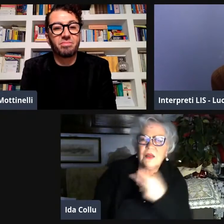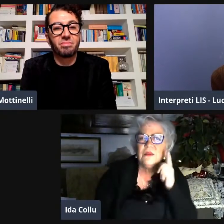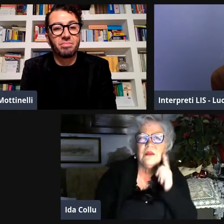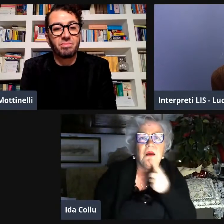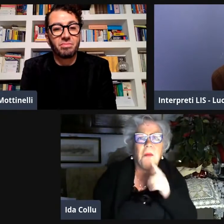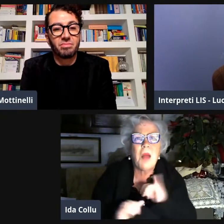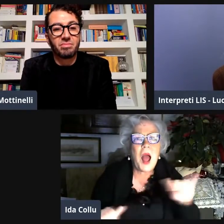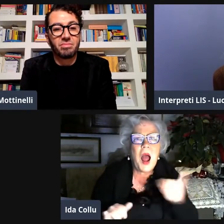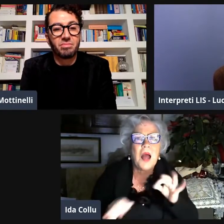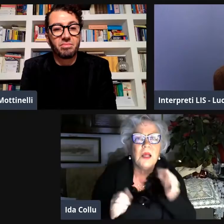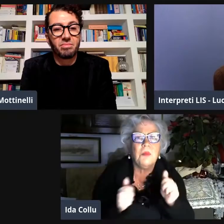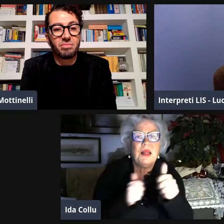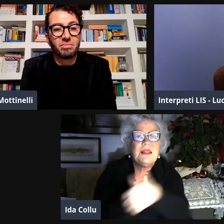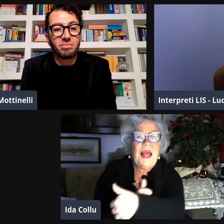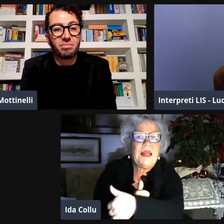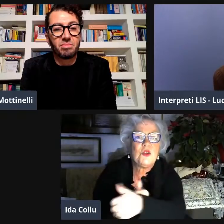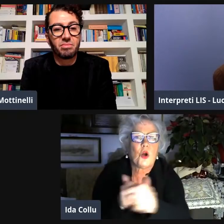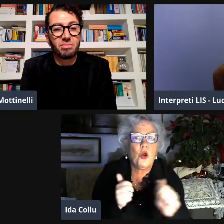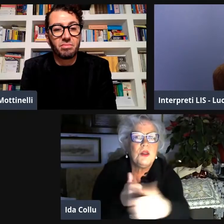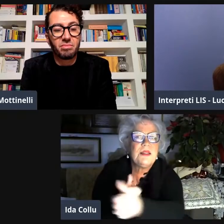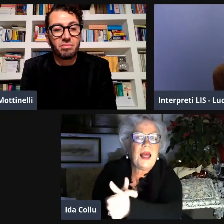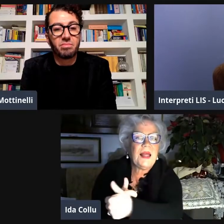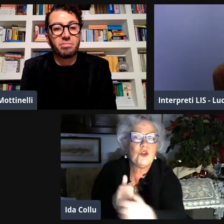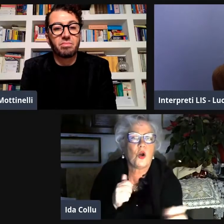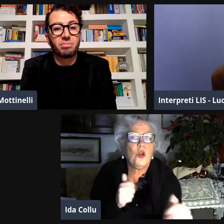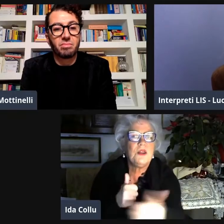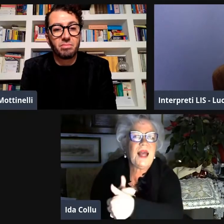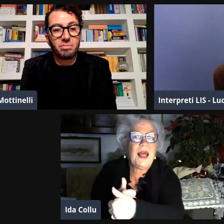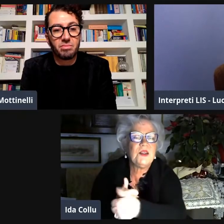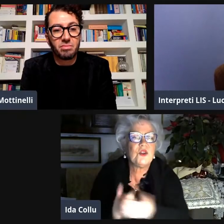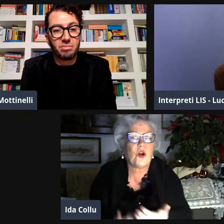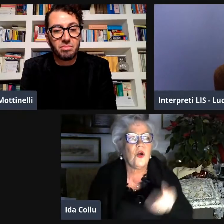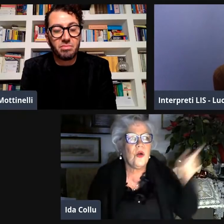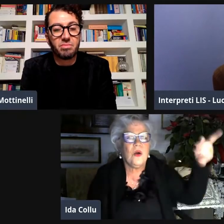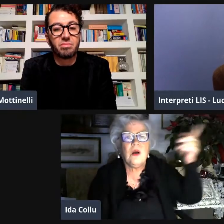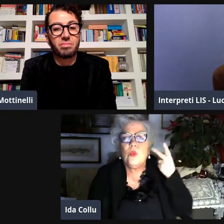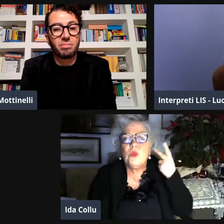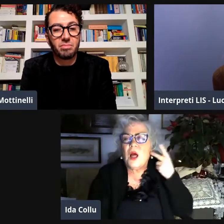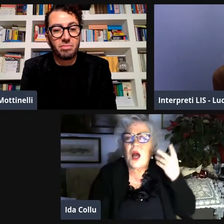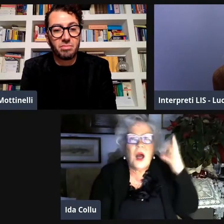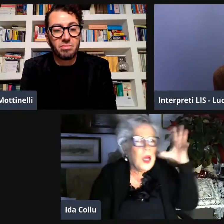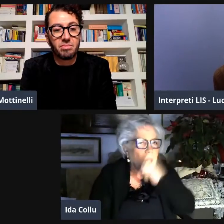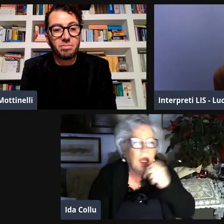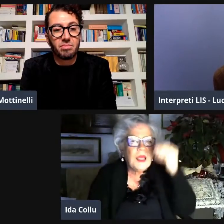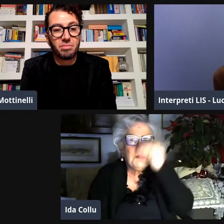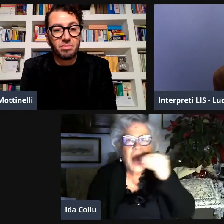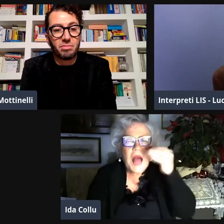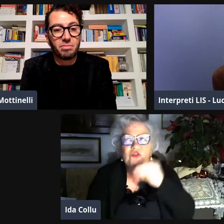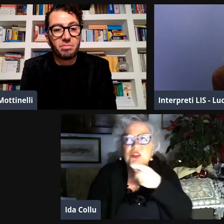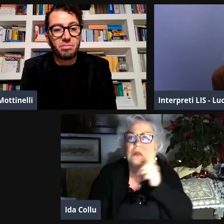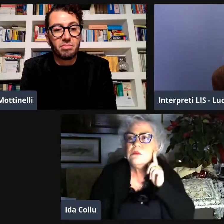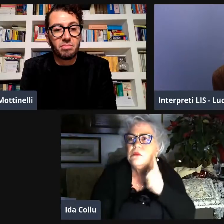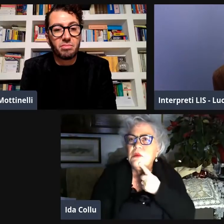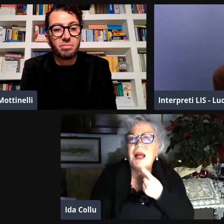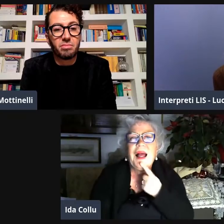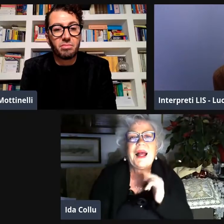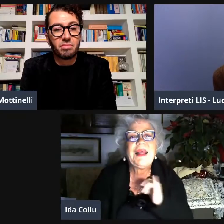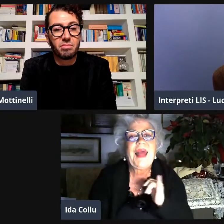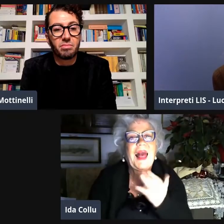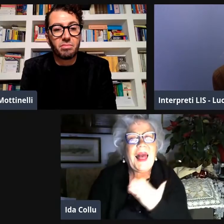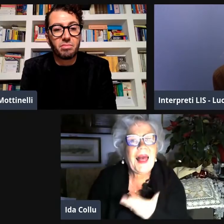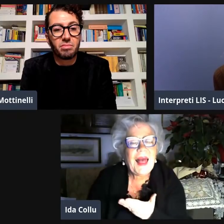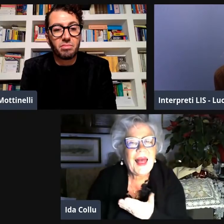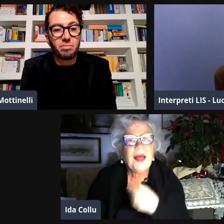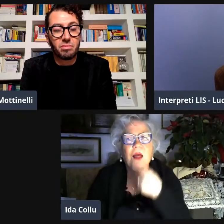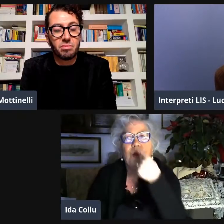e di sordi ce n'erano pochi non avevano mai visto un sordo riuscire ad intervenire passare davanti